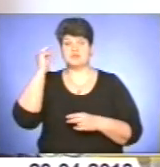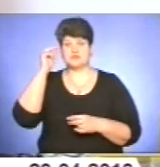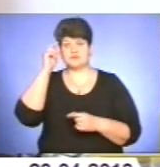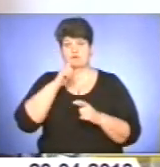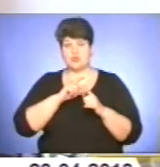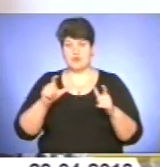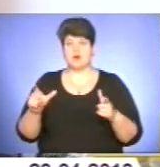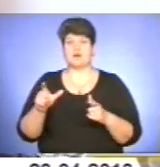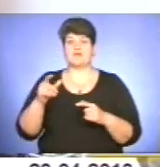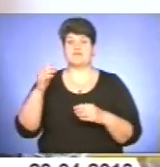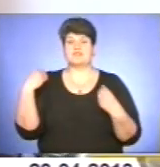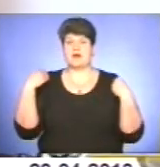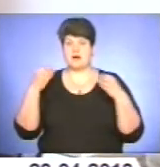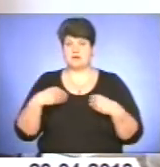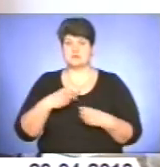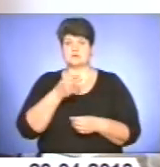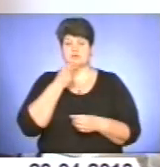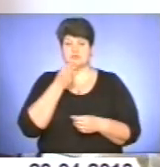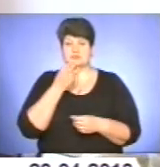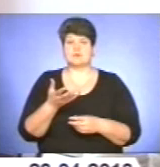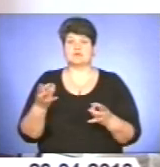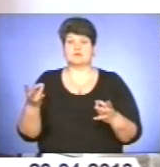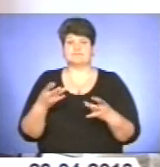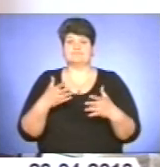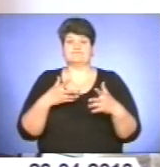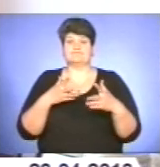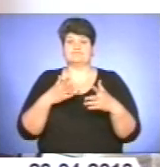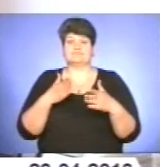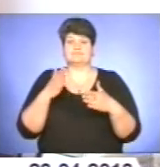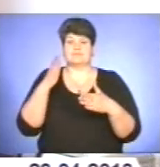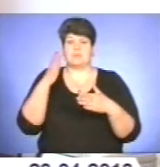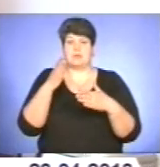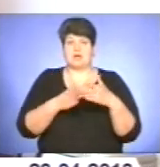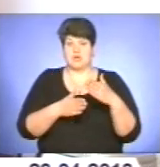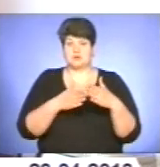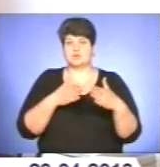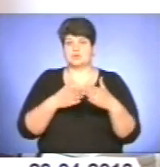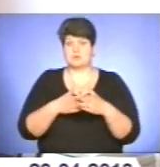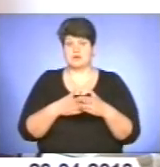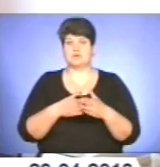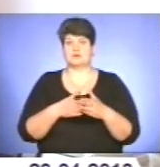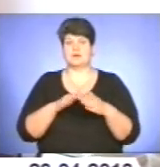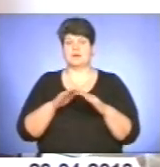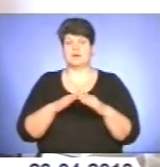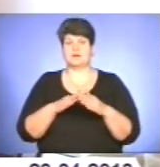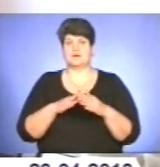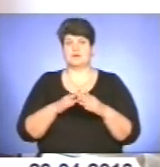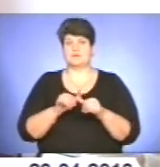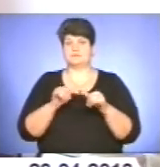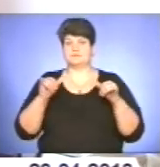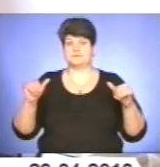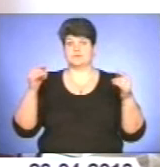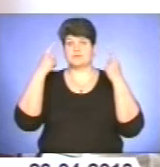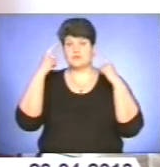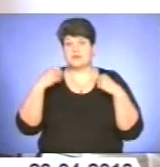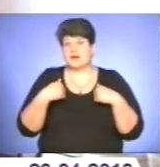вдягатися, гарчуватися, мені здається, просто перекриють дихання творчості таким чином. Я не